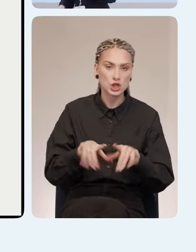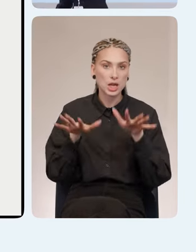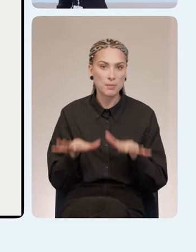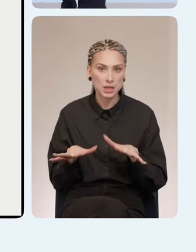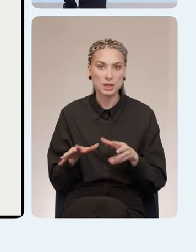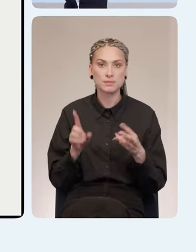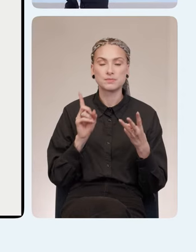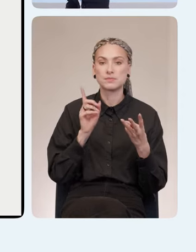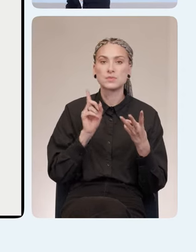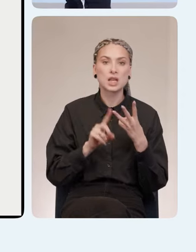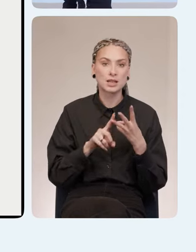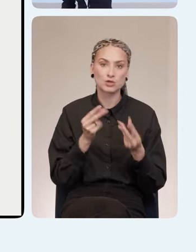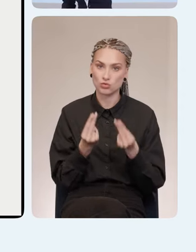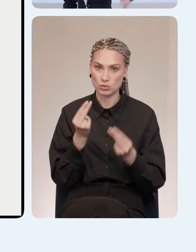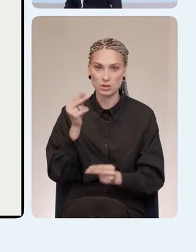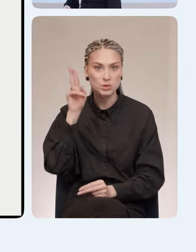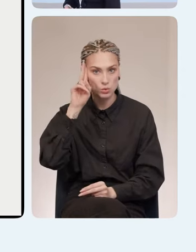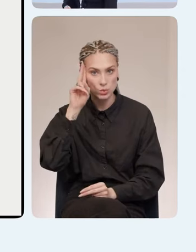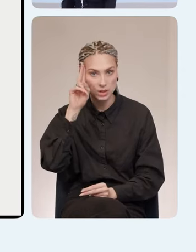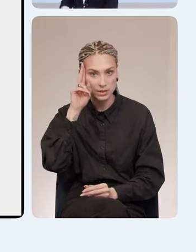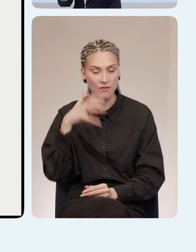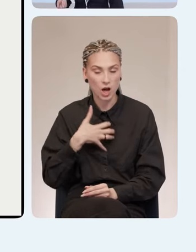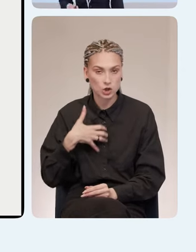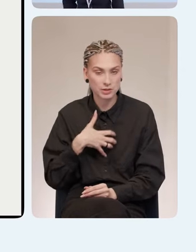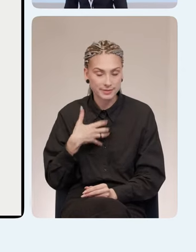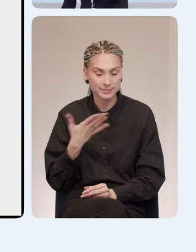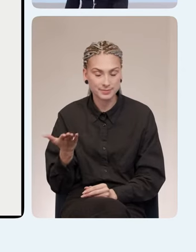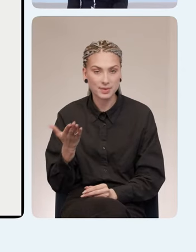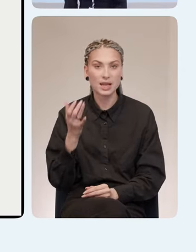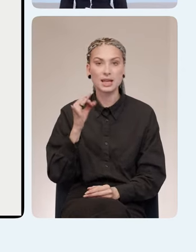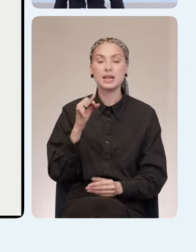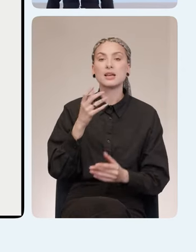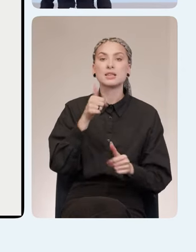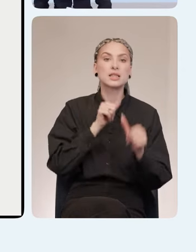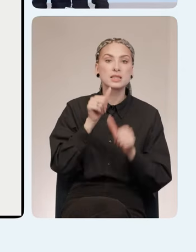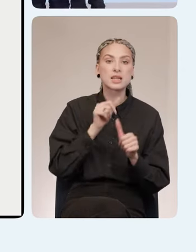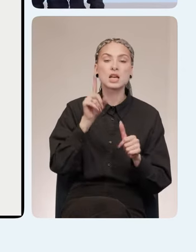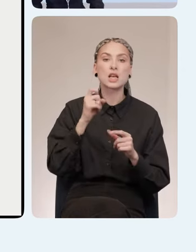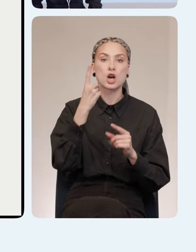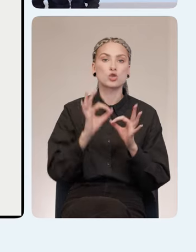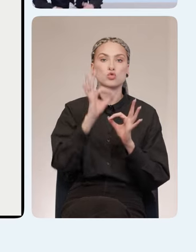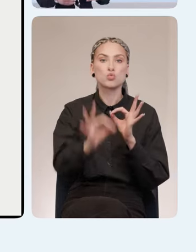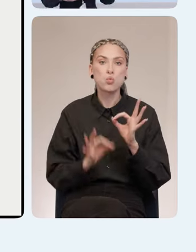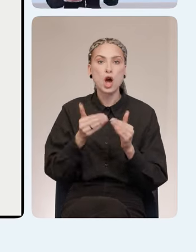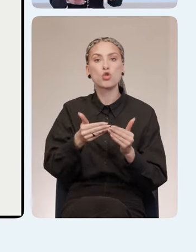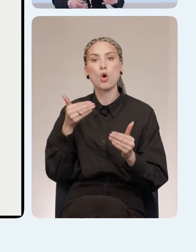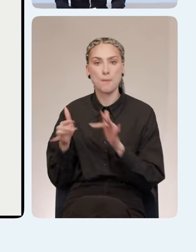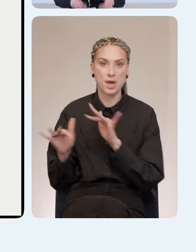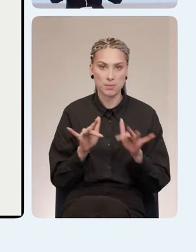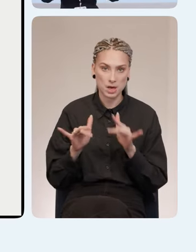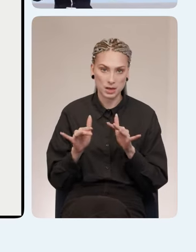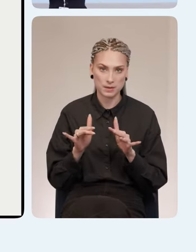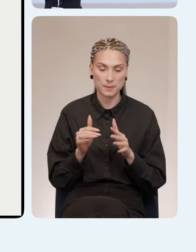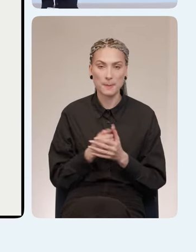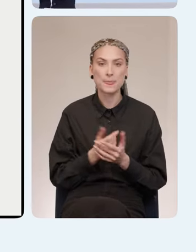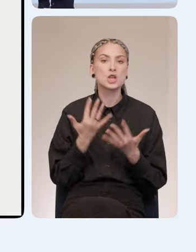Третья шутка про туалет, стратегический объект. И тестирование за сутки до мероприятия. Это значит, что